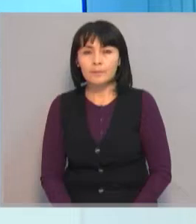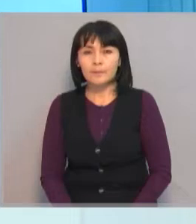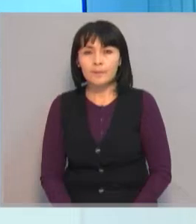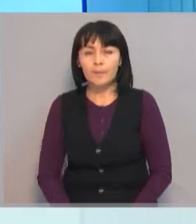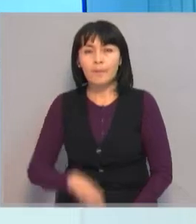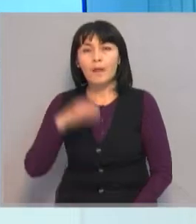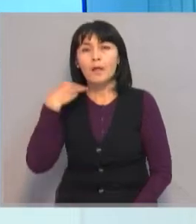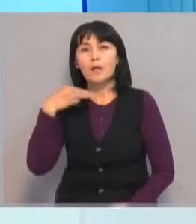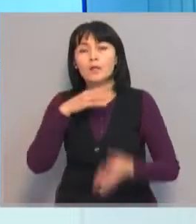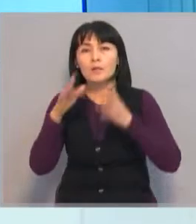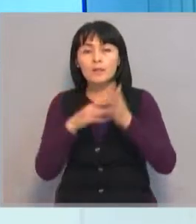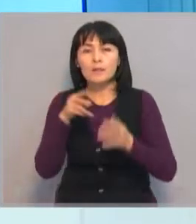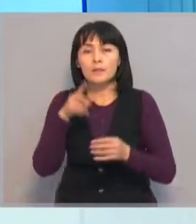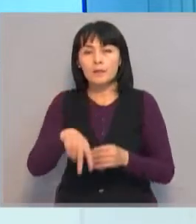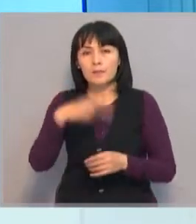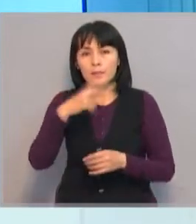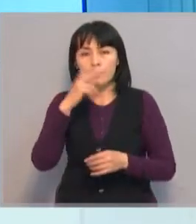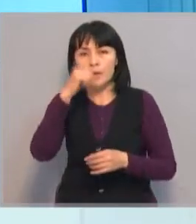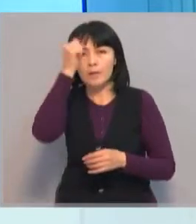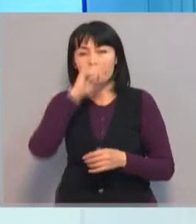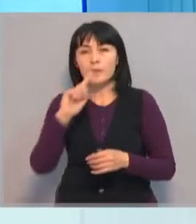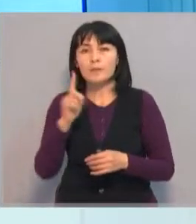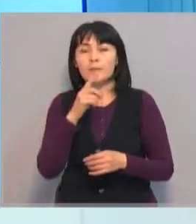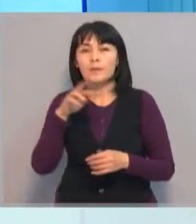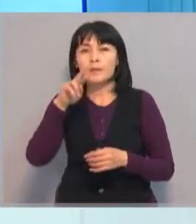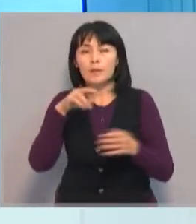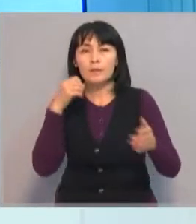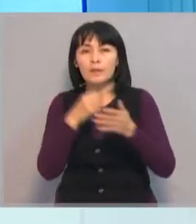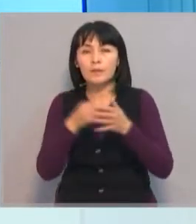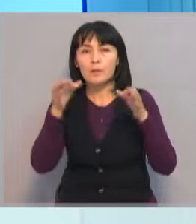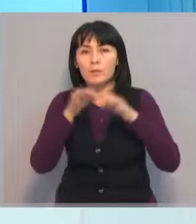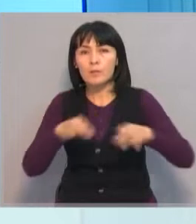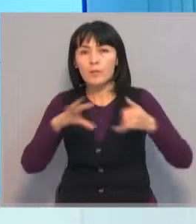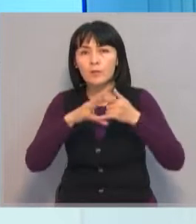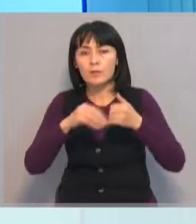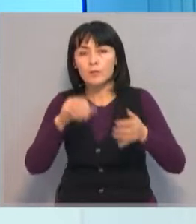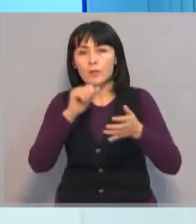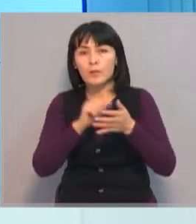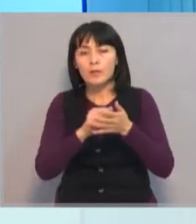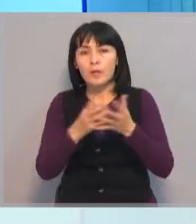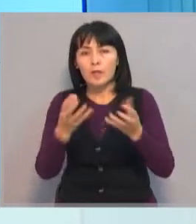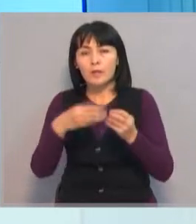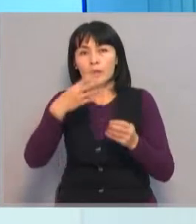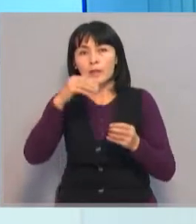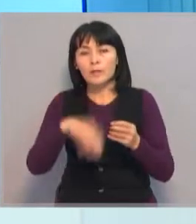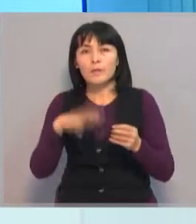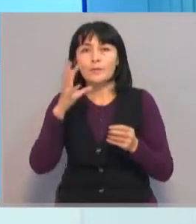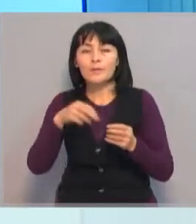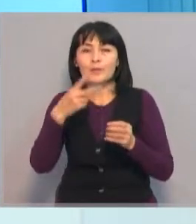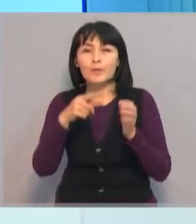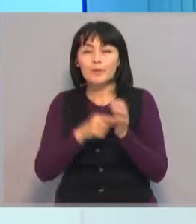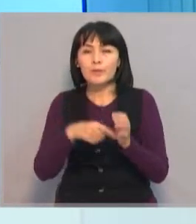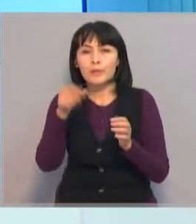Түркістан ғаласында 2021 жылдың бірінші қаңтарына дейін бош жер телімдерін қосалғанда 4527